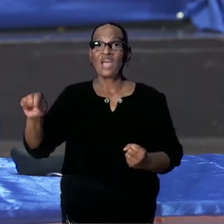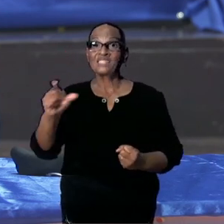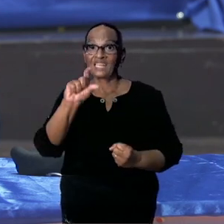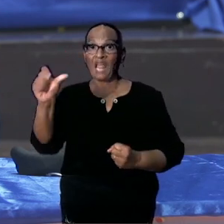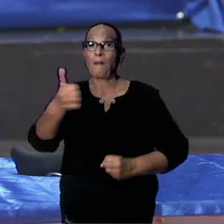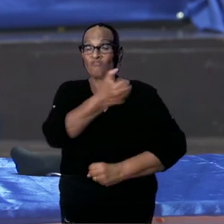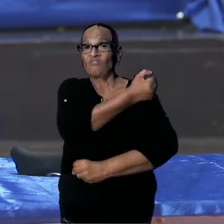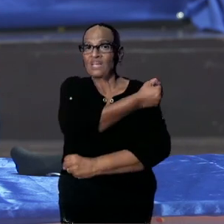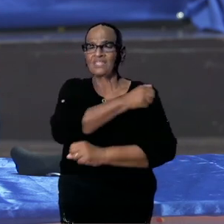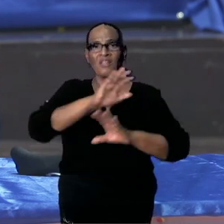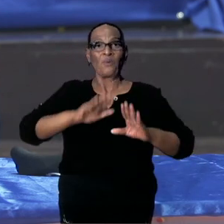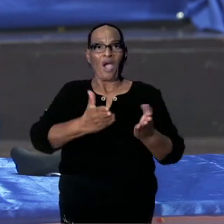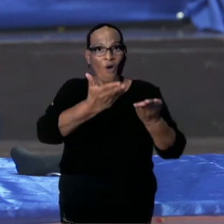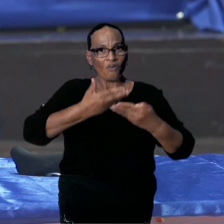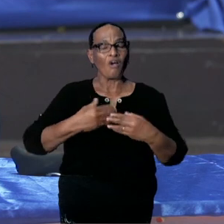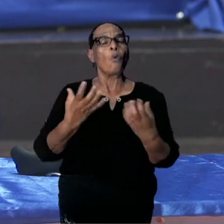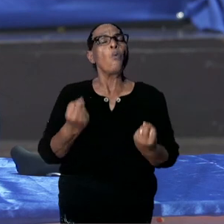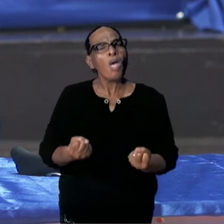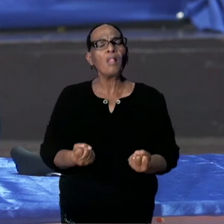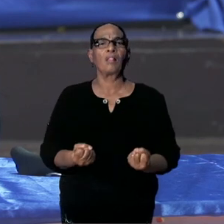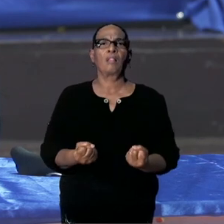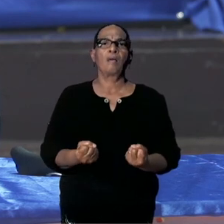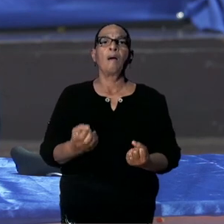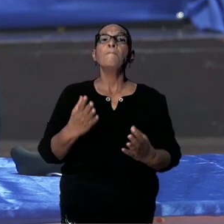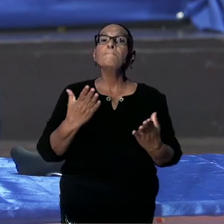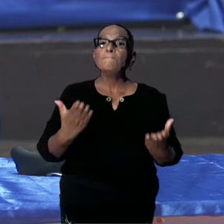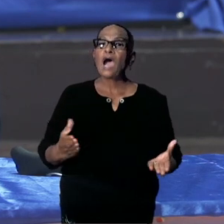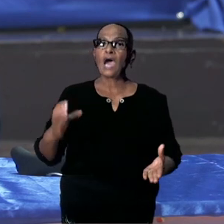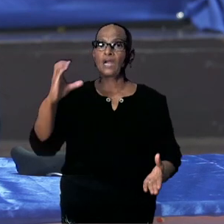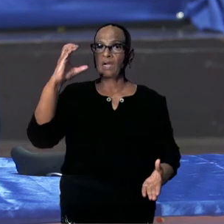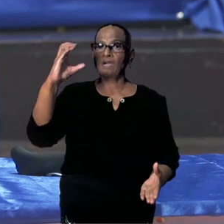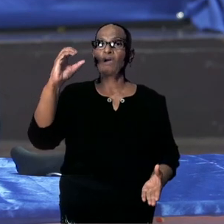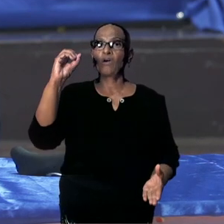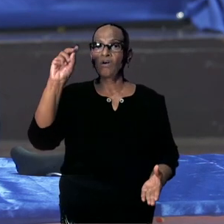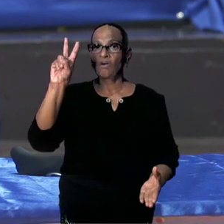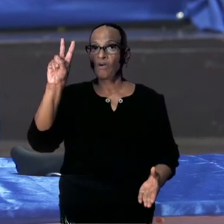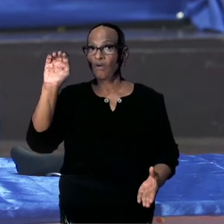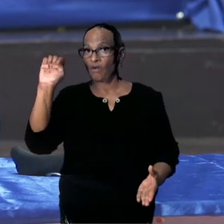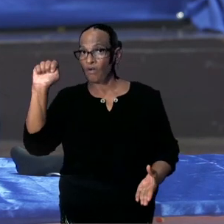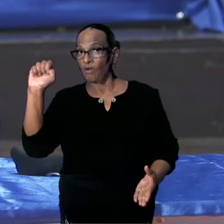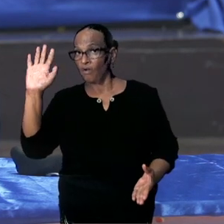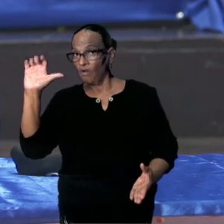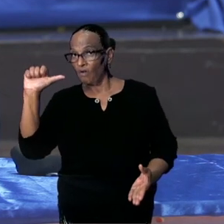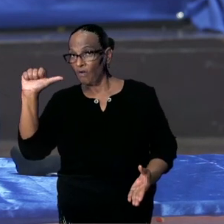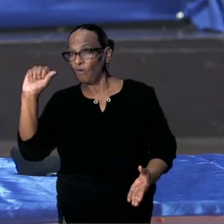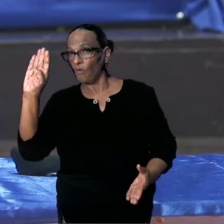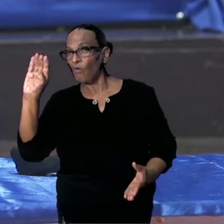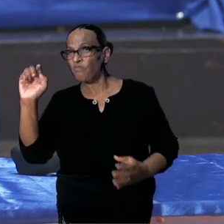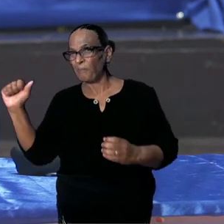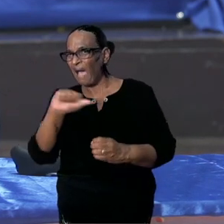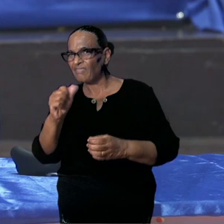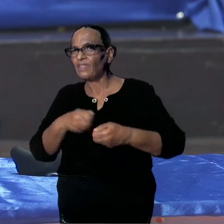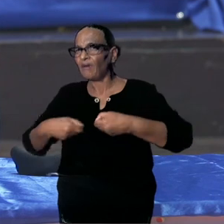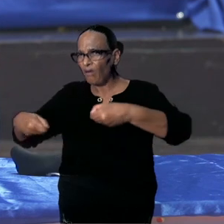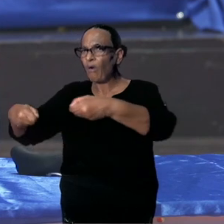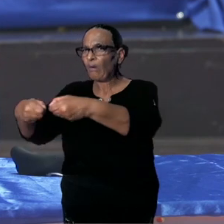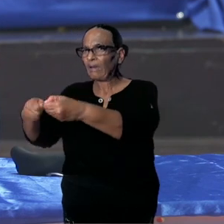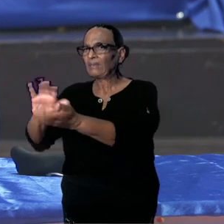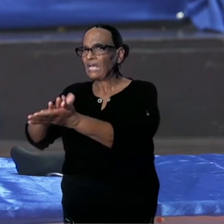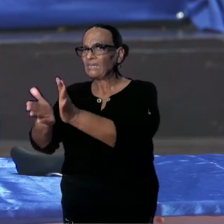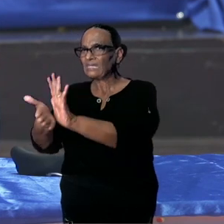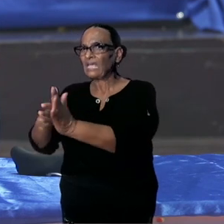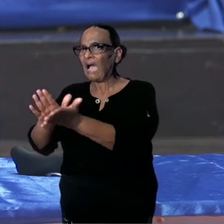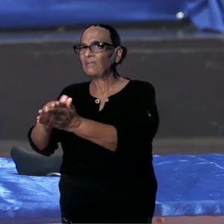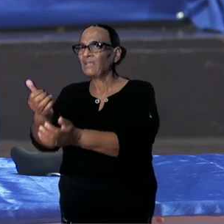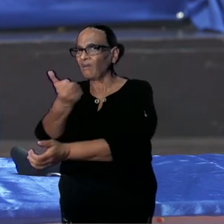Uiteraard is er vanuit COVAX gekeken naar het 28-daag sterftecijfer. Dat geef ik gelijk antwoord op de vraag van de